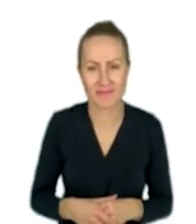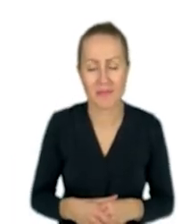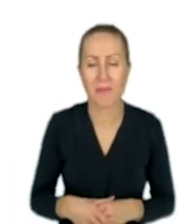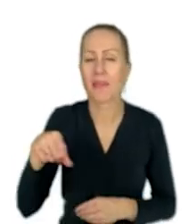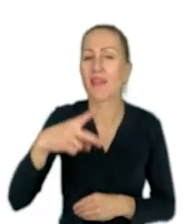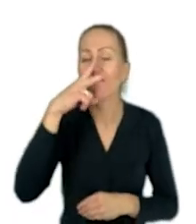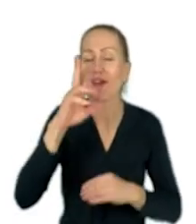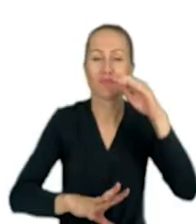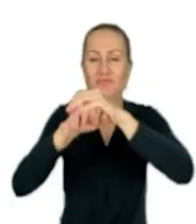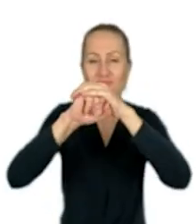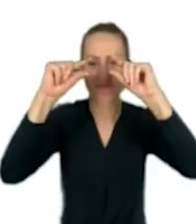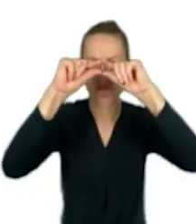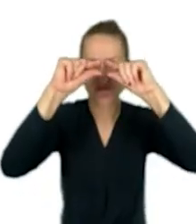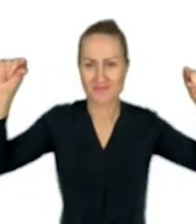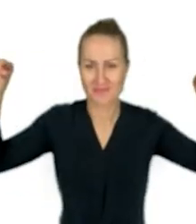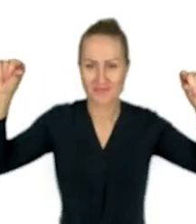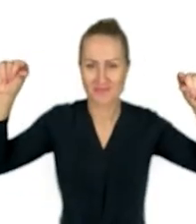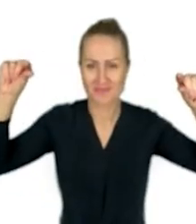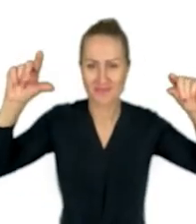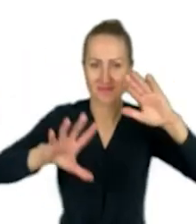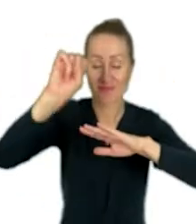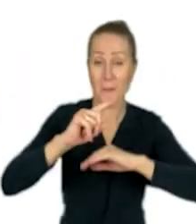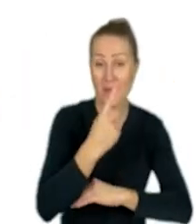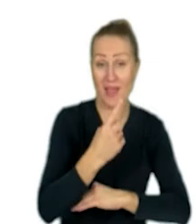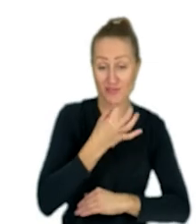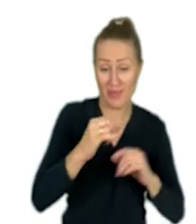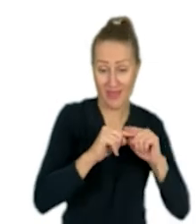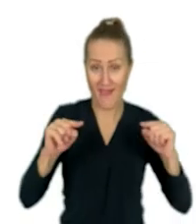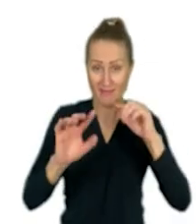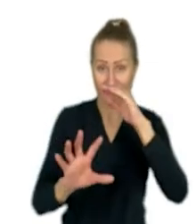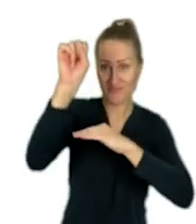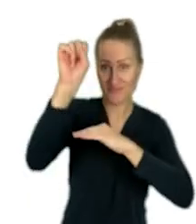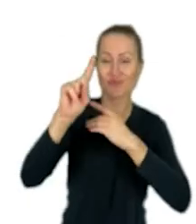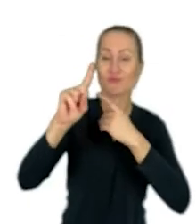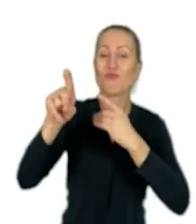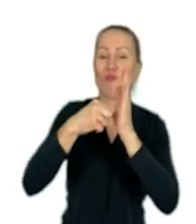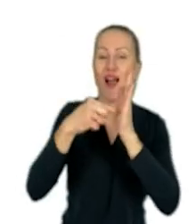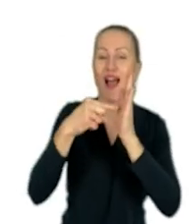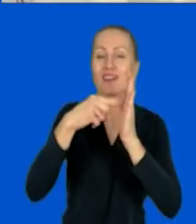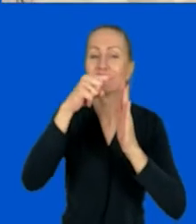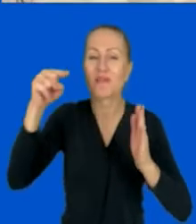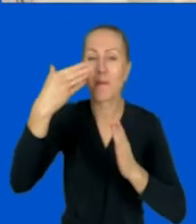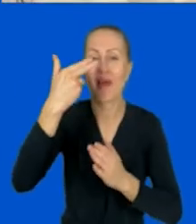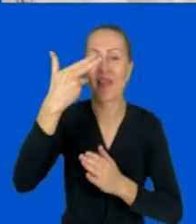tutaj na górze nad pierwszym pytaniem adres menti.com i kod